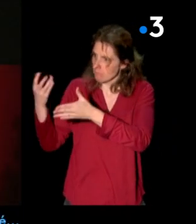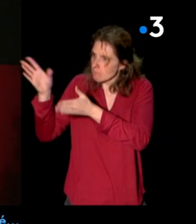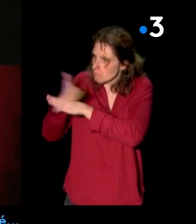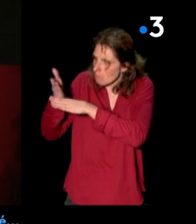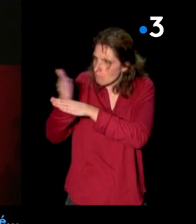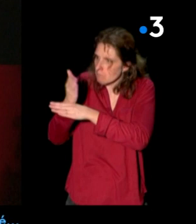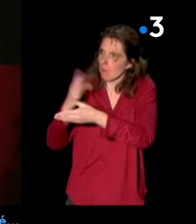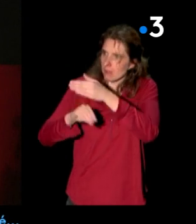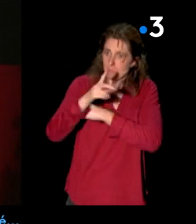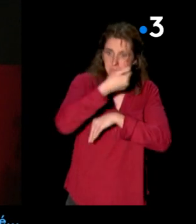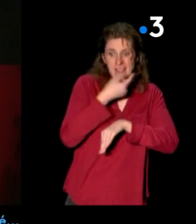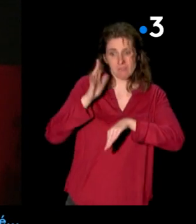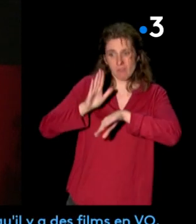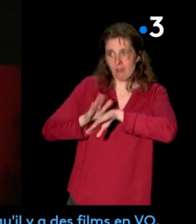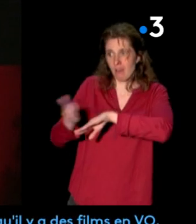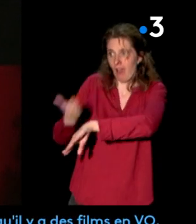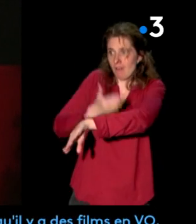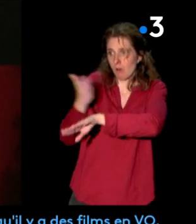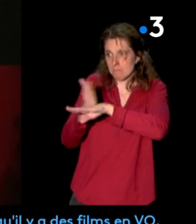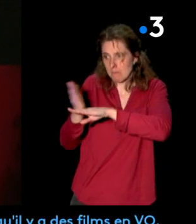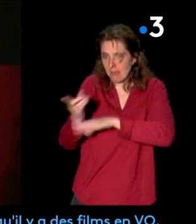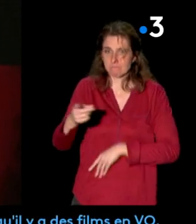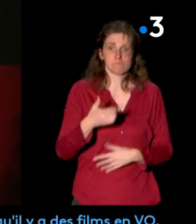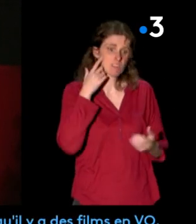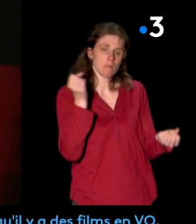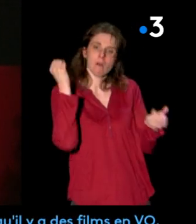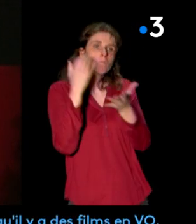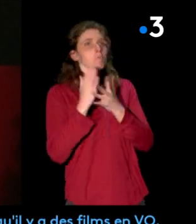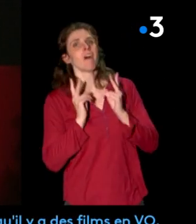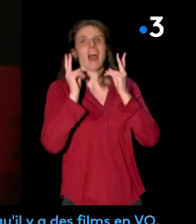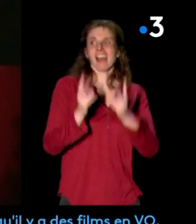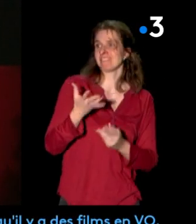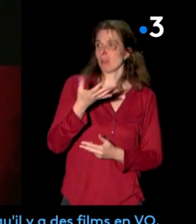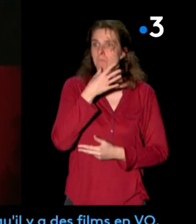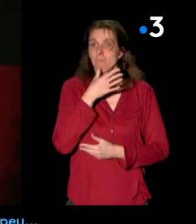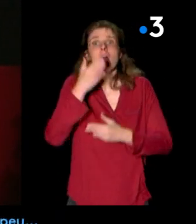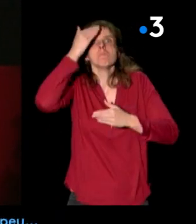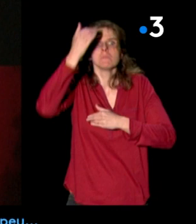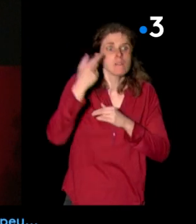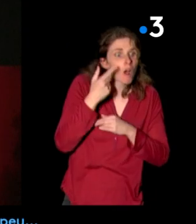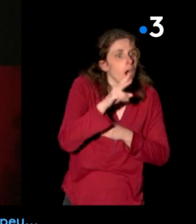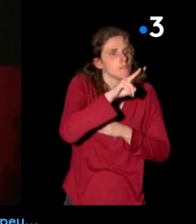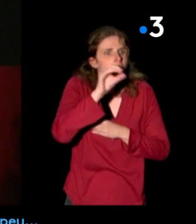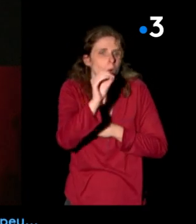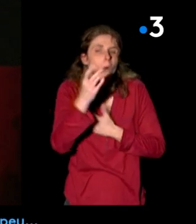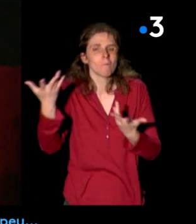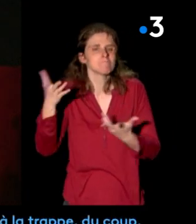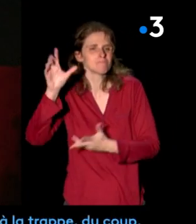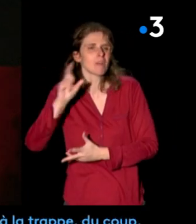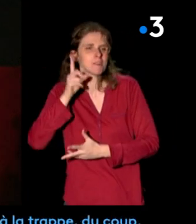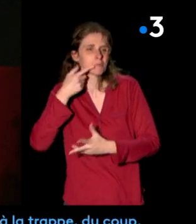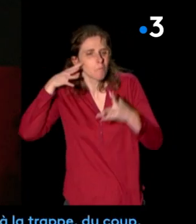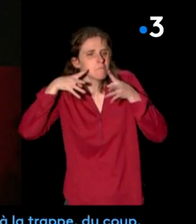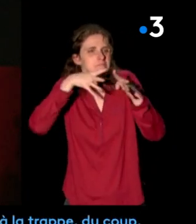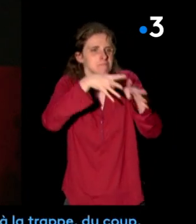Il n'y a pas de spontanéité, après il y en a peut-être un peu plus si on voit qu des films en VO. Les sourdes trichent un petit peu, mais il y a plein d